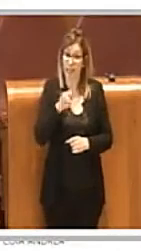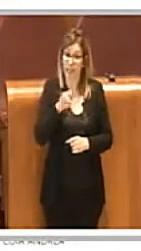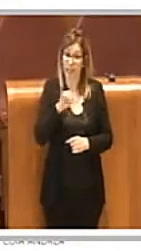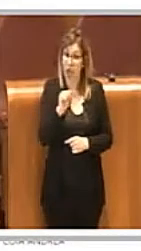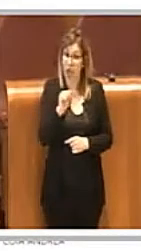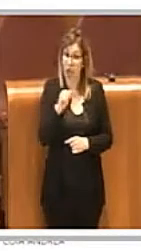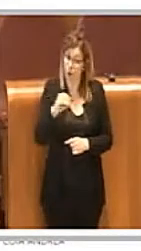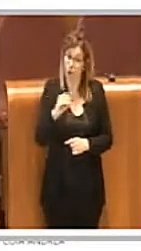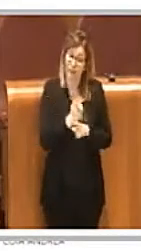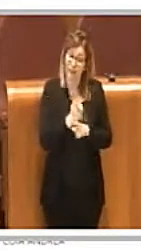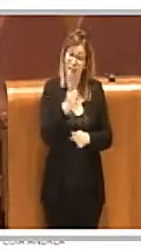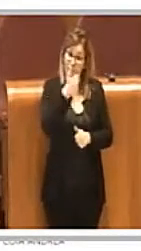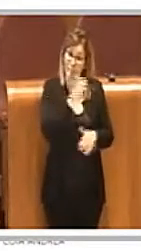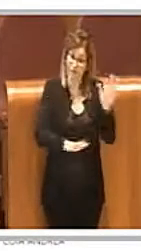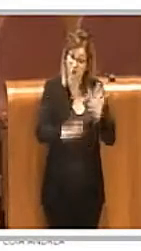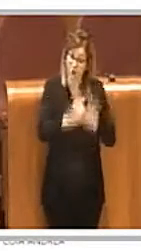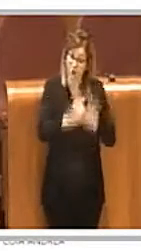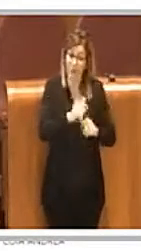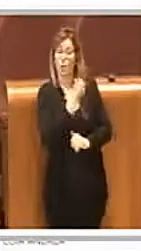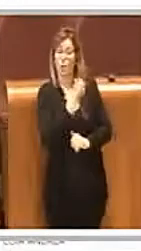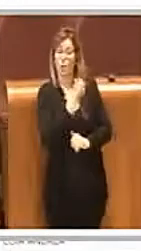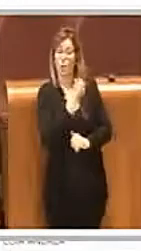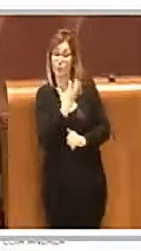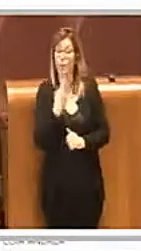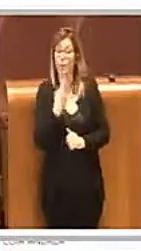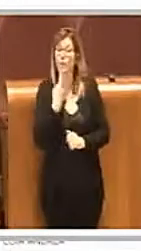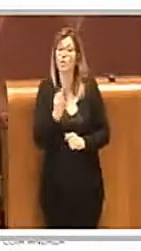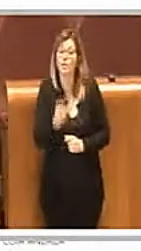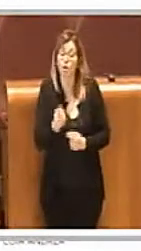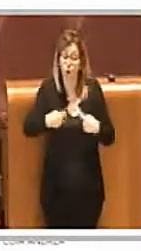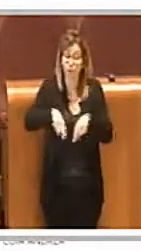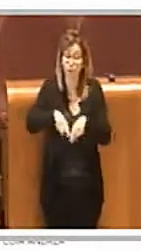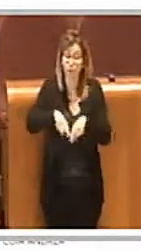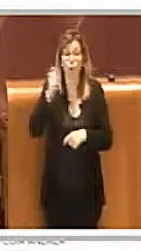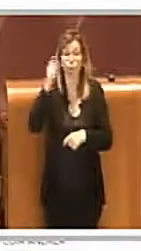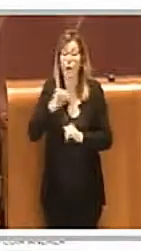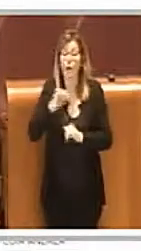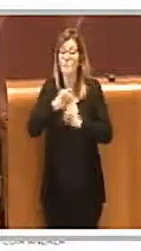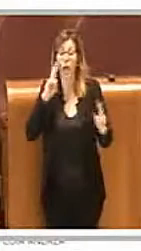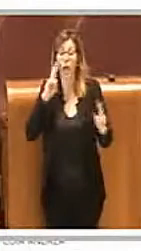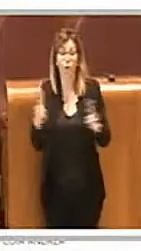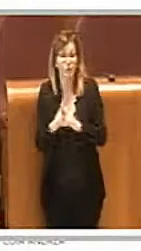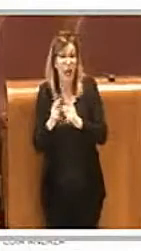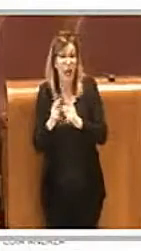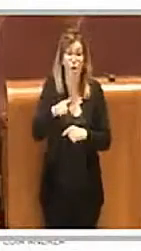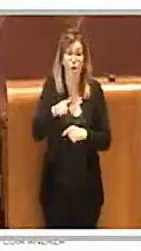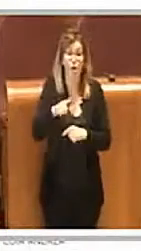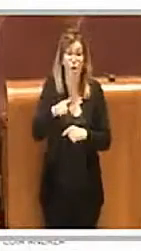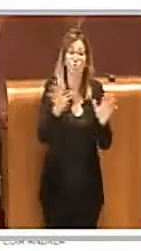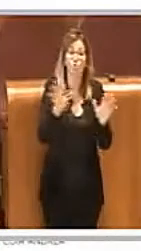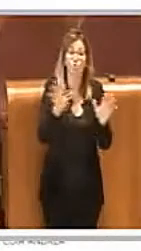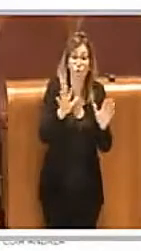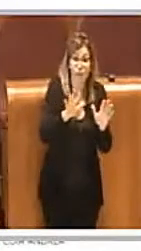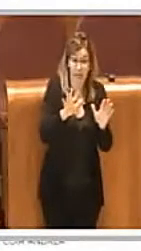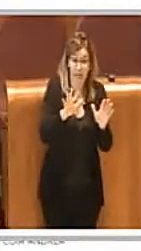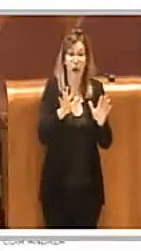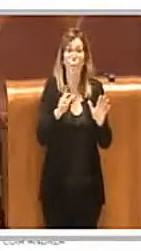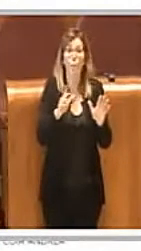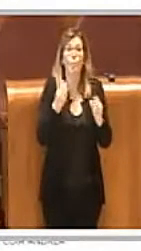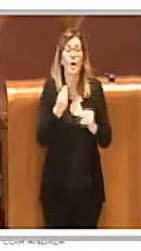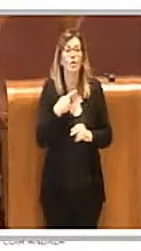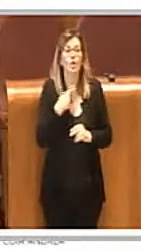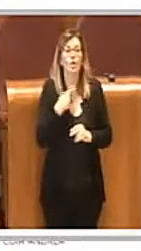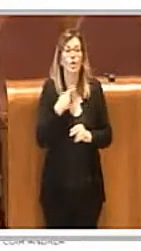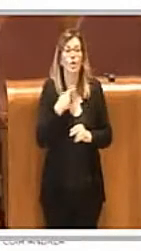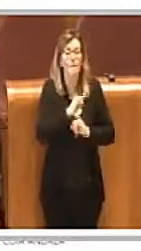accuse, dire che la Commissione Cultura non ha mai incontrato gli operatori del cinema, non ha mai trattato il tema del cinema,